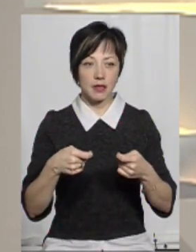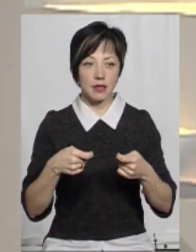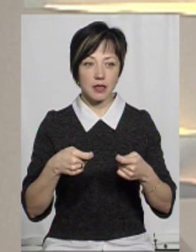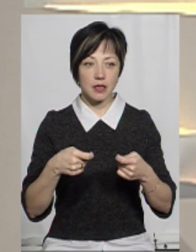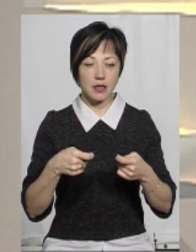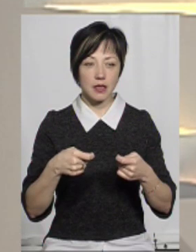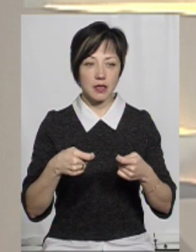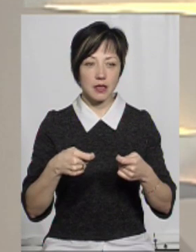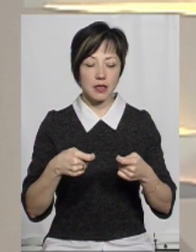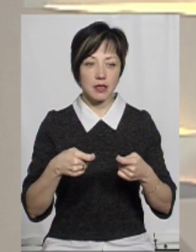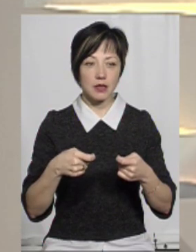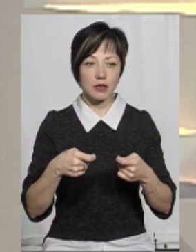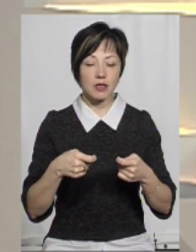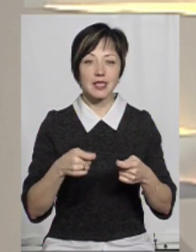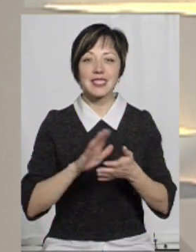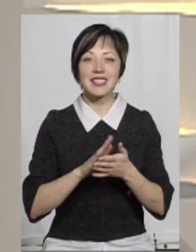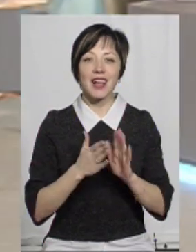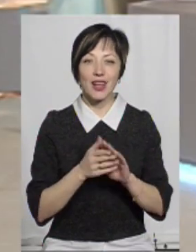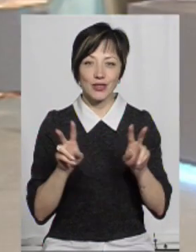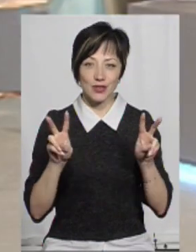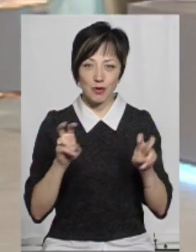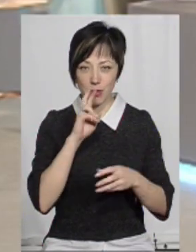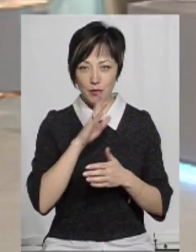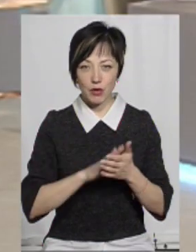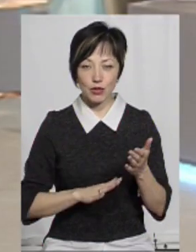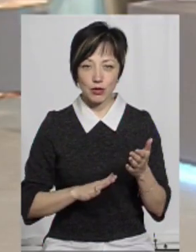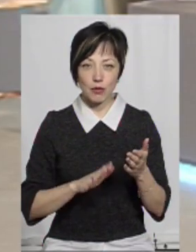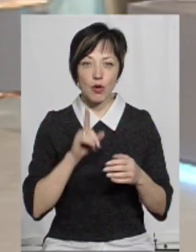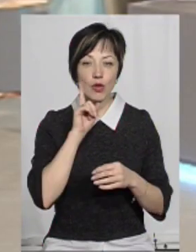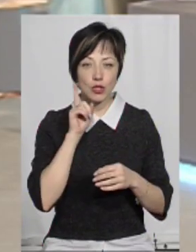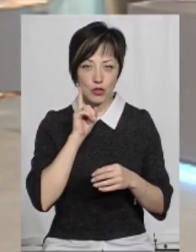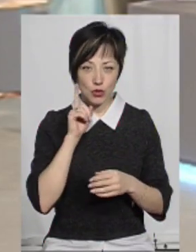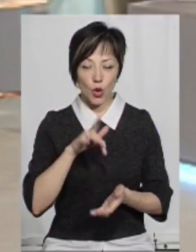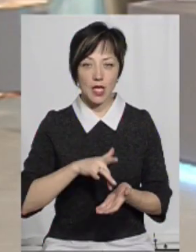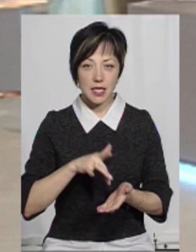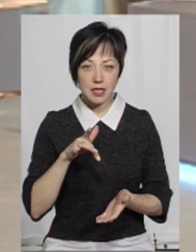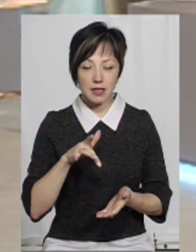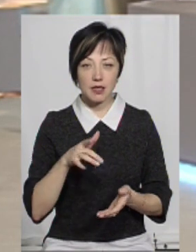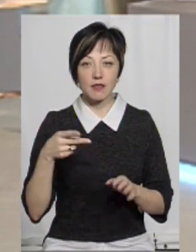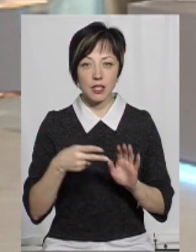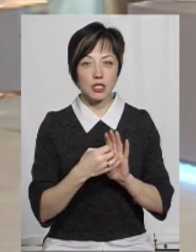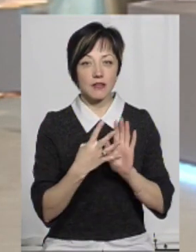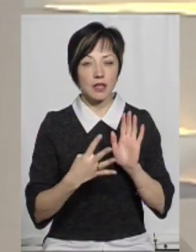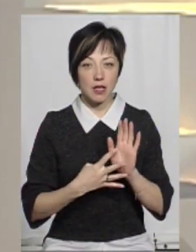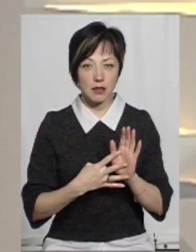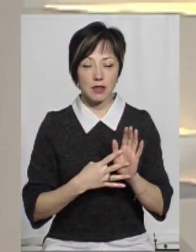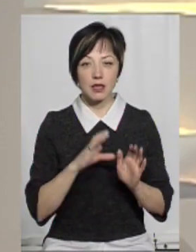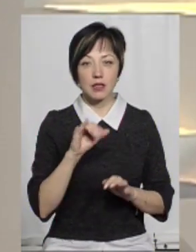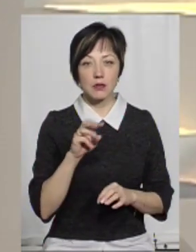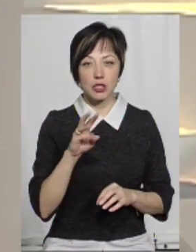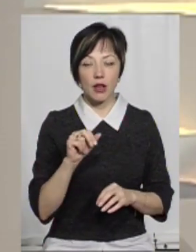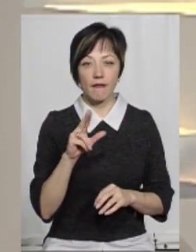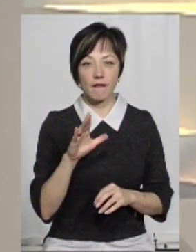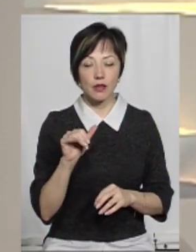молодіжної столиці 2019, Михайло